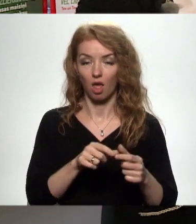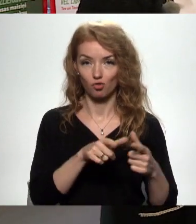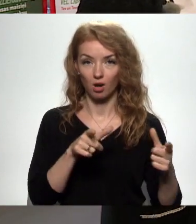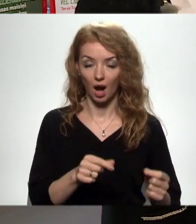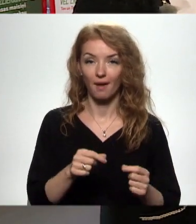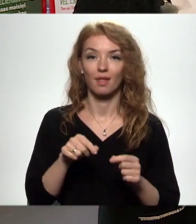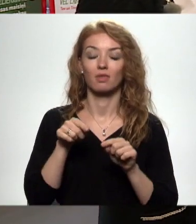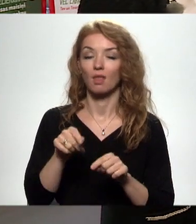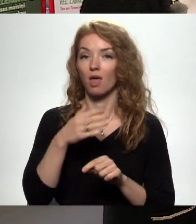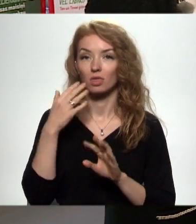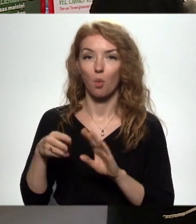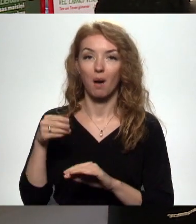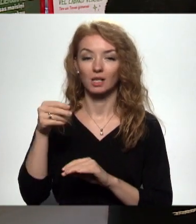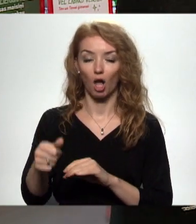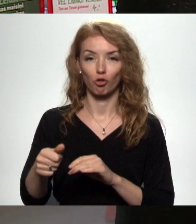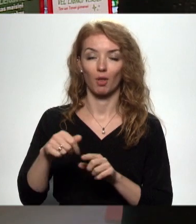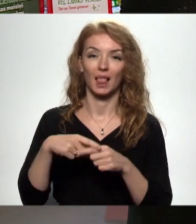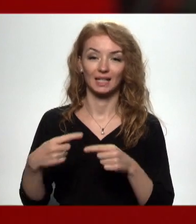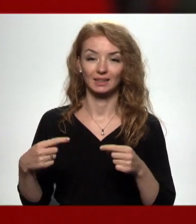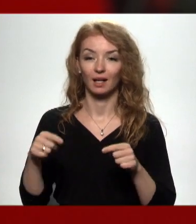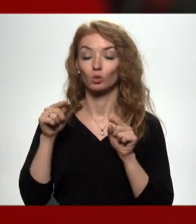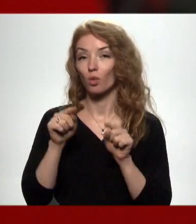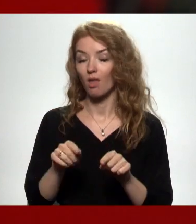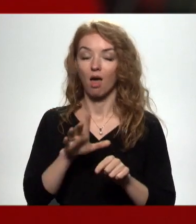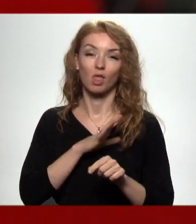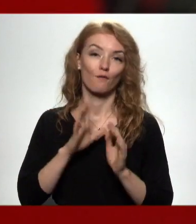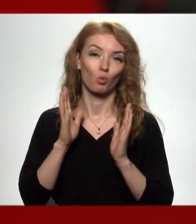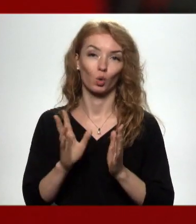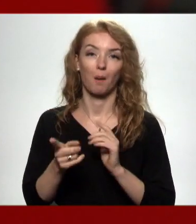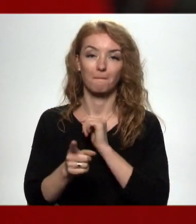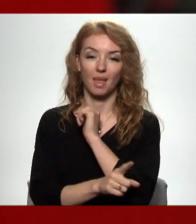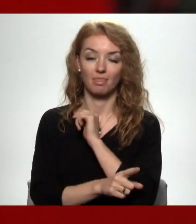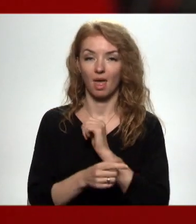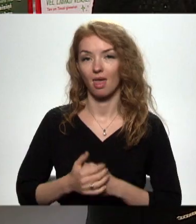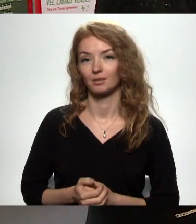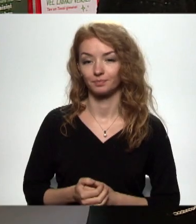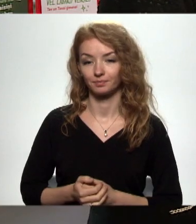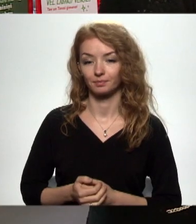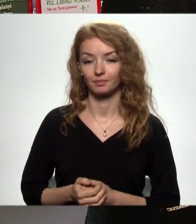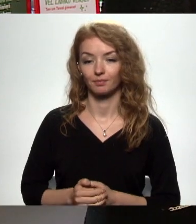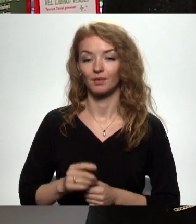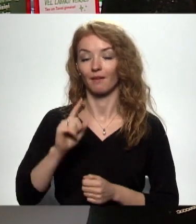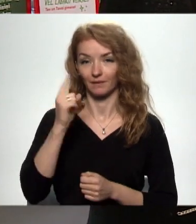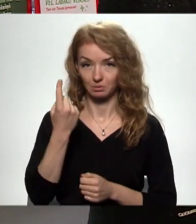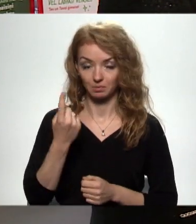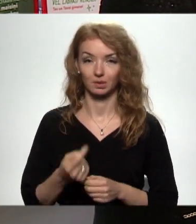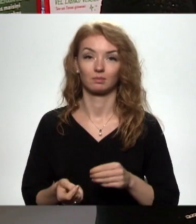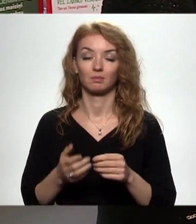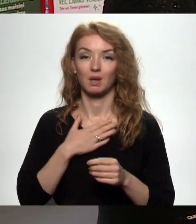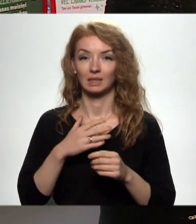likumdošanā tā nav maksāšanas līdzeklis, un tā nevar būt kā pēdējais šajā sistēmā. No sākuma noskanējam